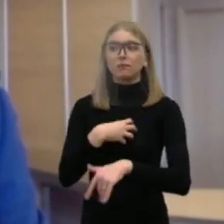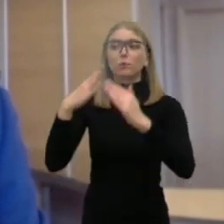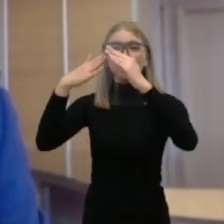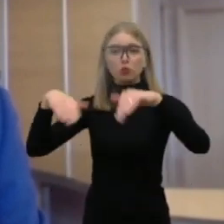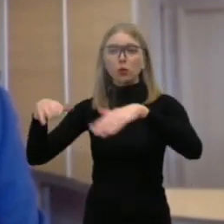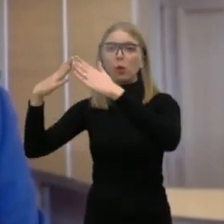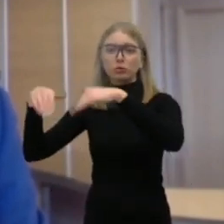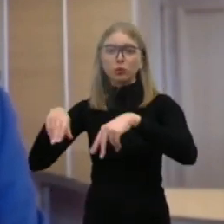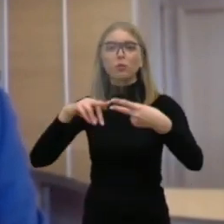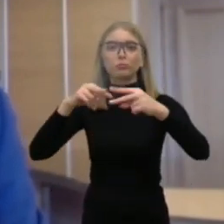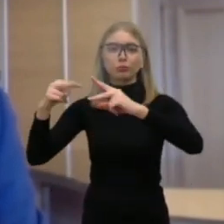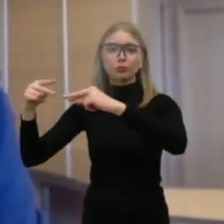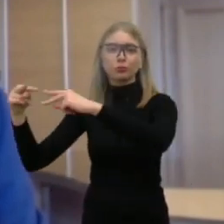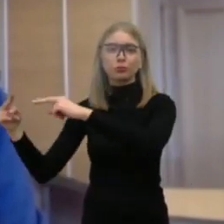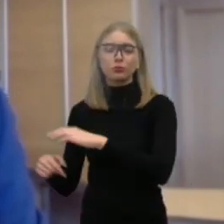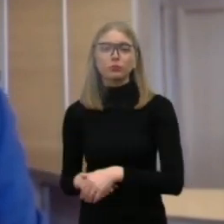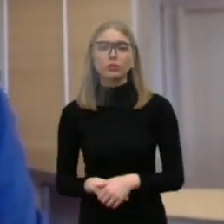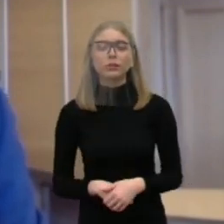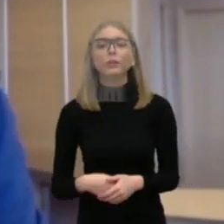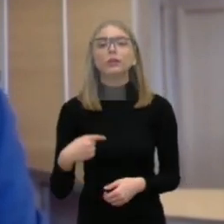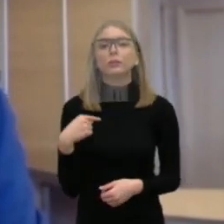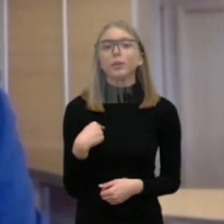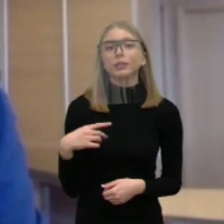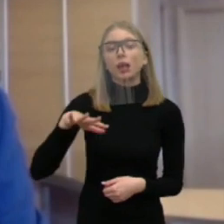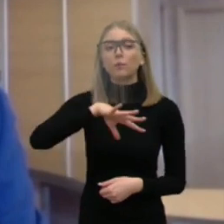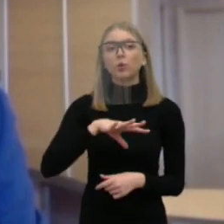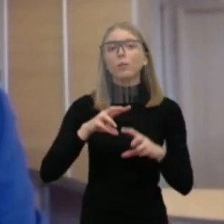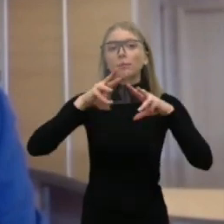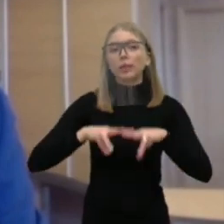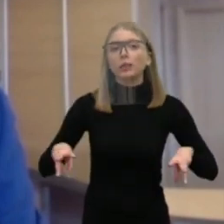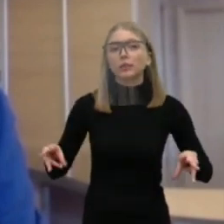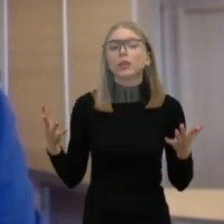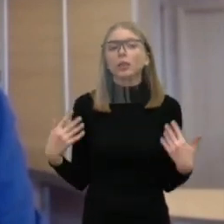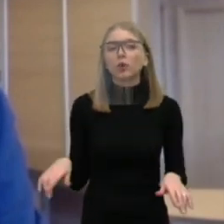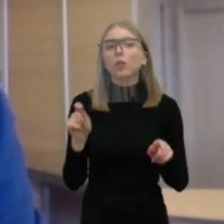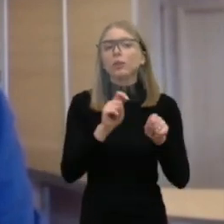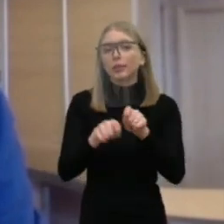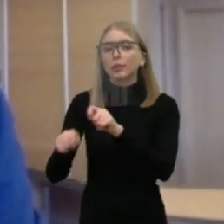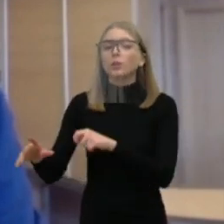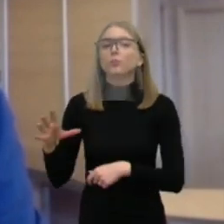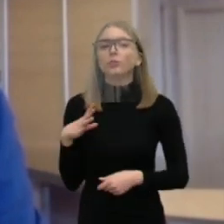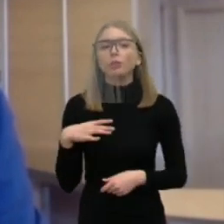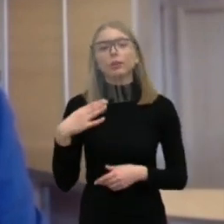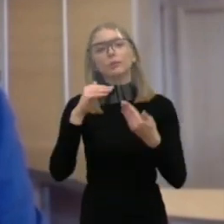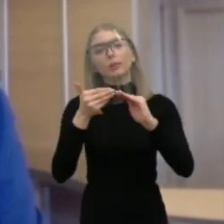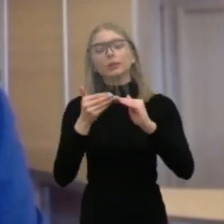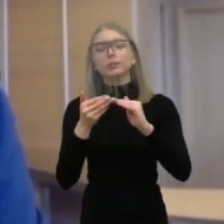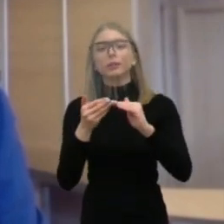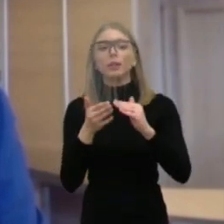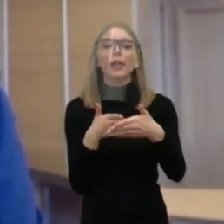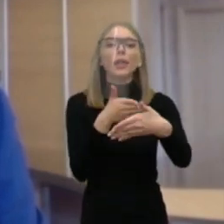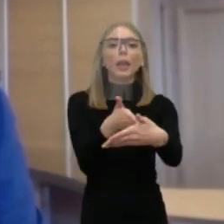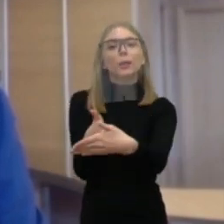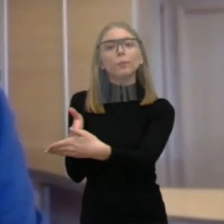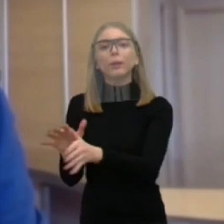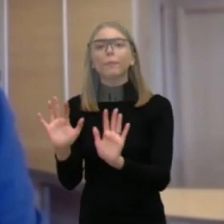čia mes esame aplinkos ministerijui pasižiūrėję, kad galime prisidėti su parama miestams. Šiuo metu